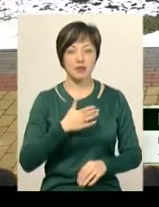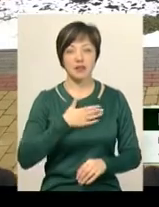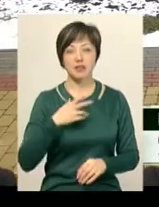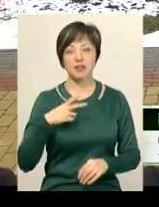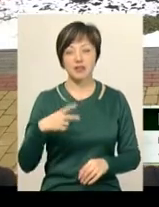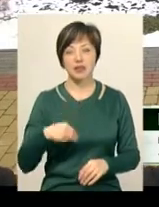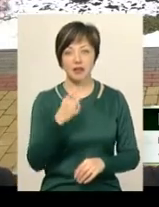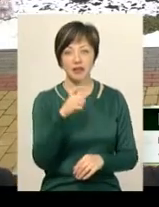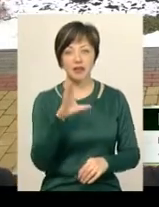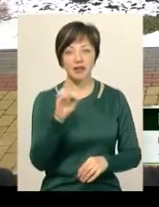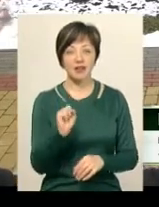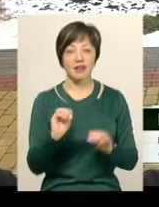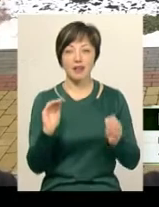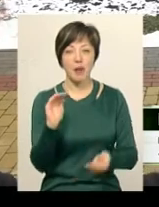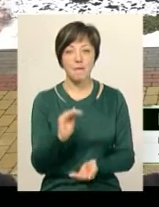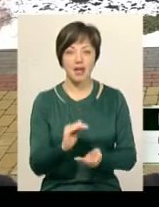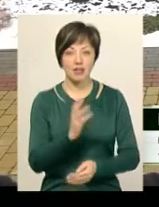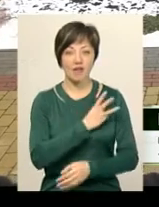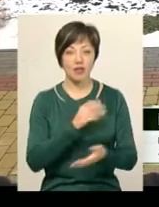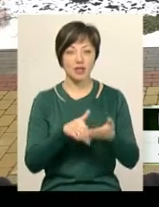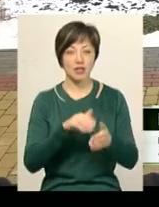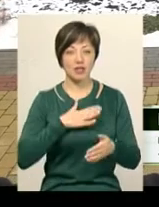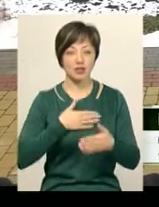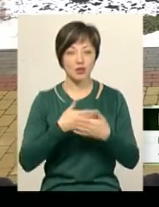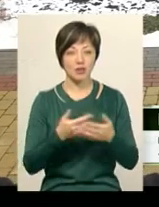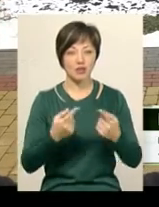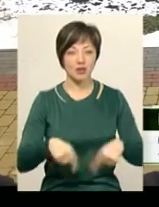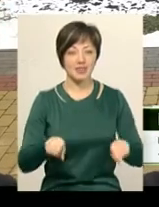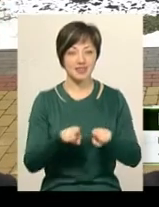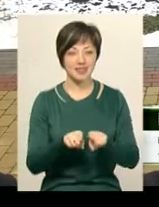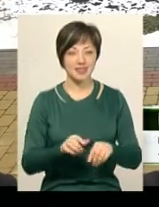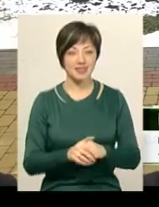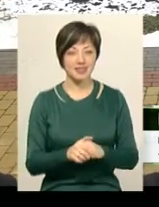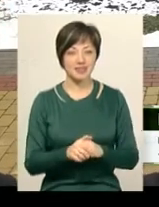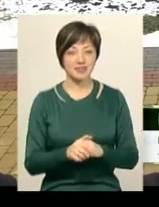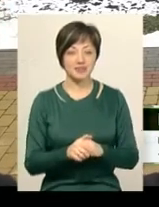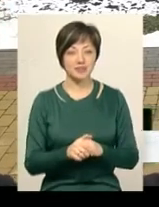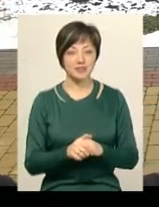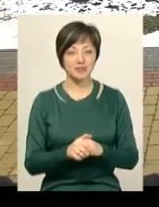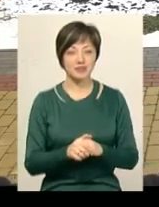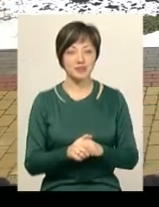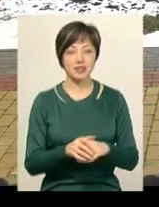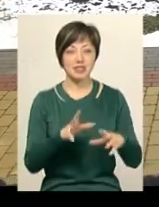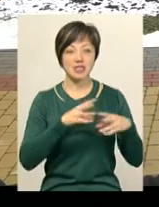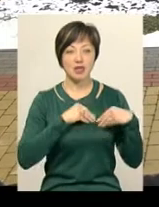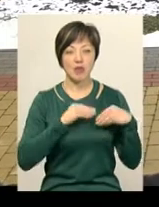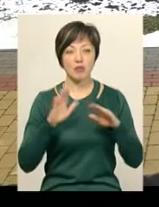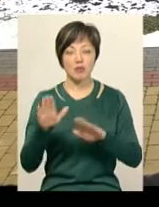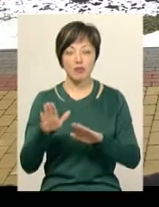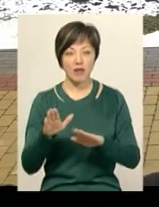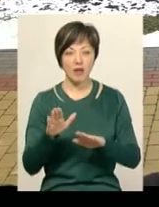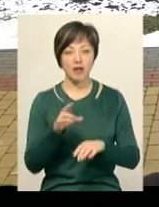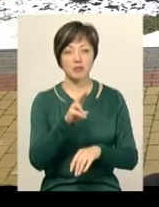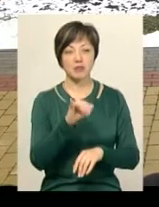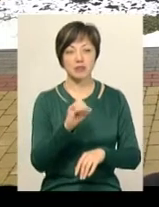найменший волонтер нашої громадської організації, вона з нами побувала і в